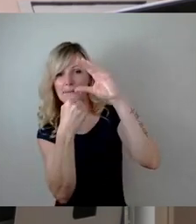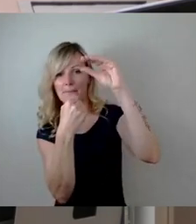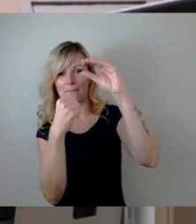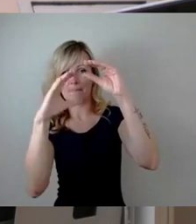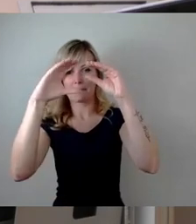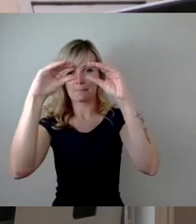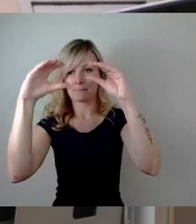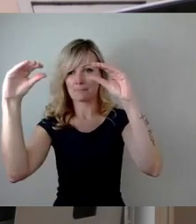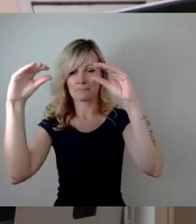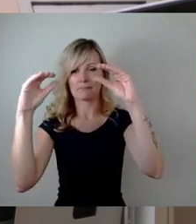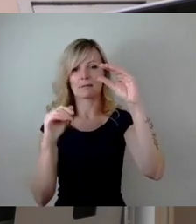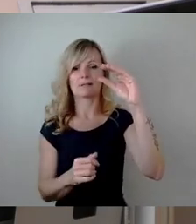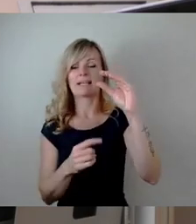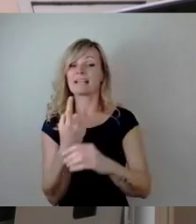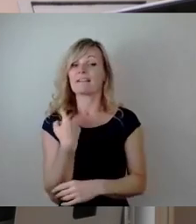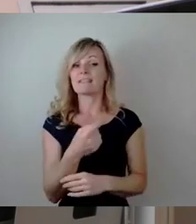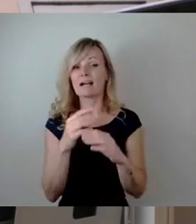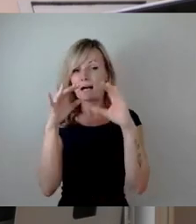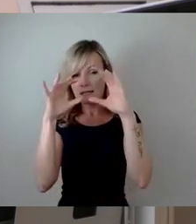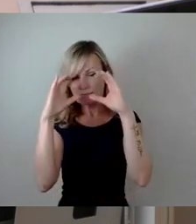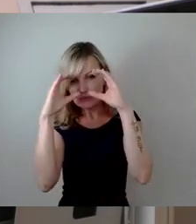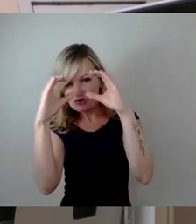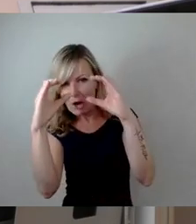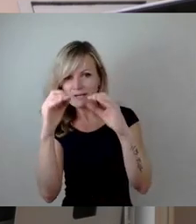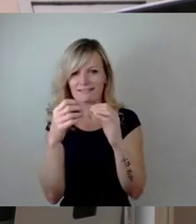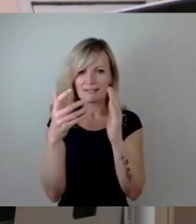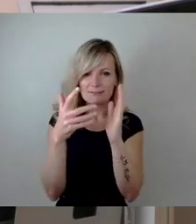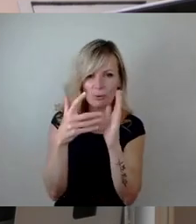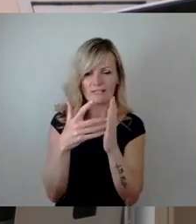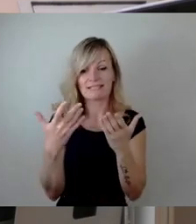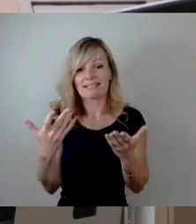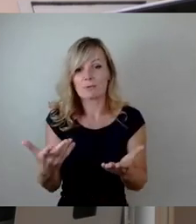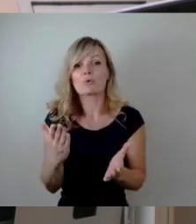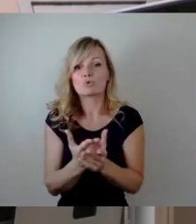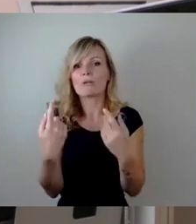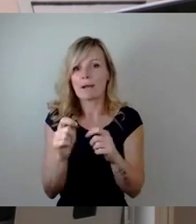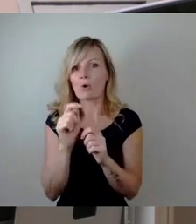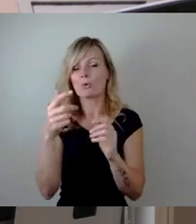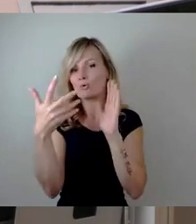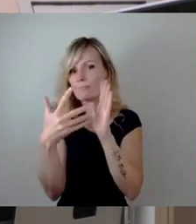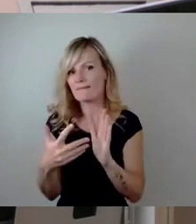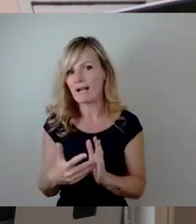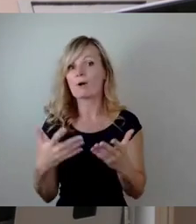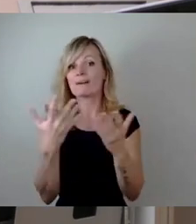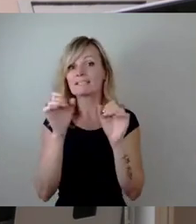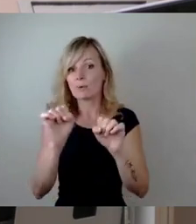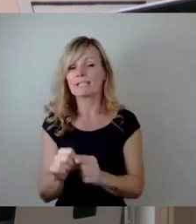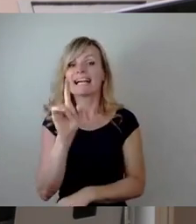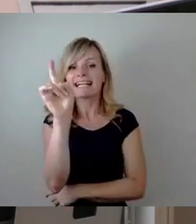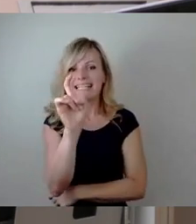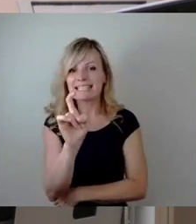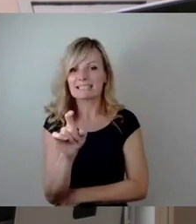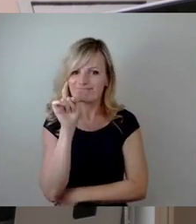gucken können und das, was unsere Möglichkeit ist, und das tun wir im Zuge der Bauüberwachung, sind die Risse zu kontrollieren. Das ist Teil